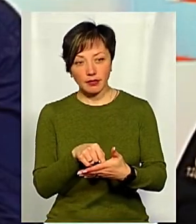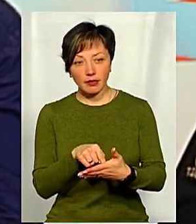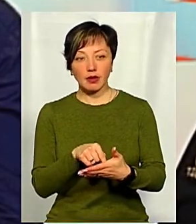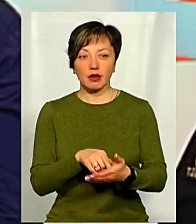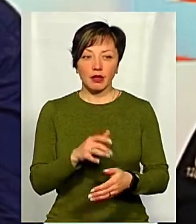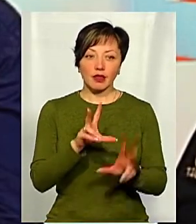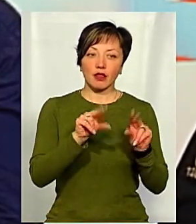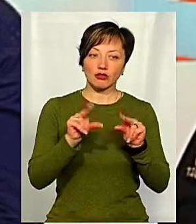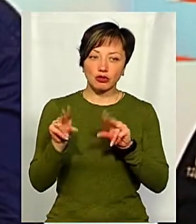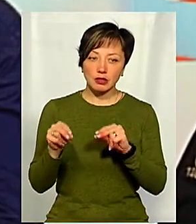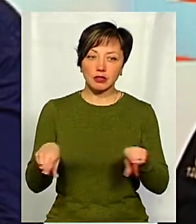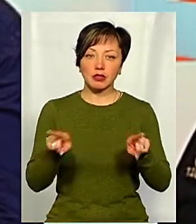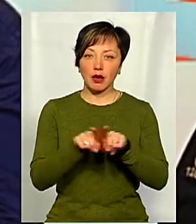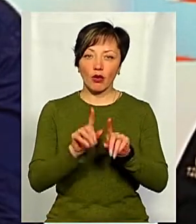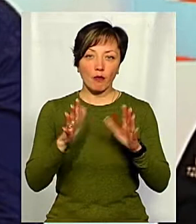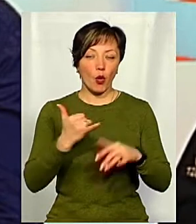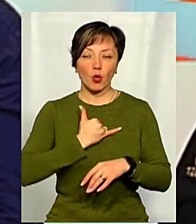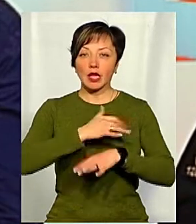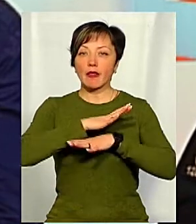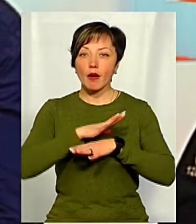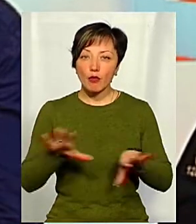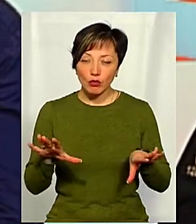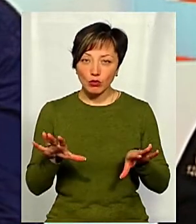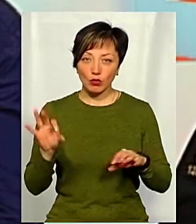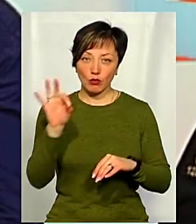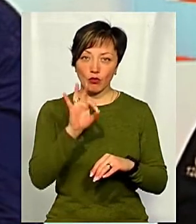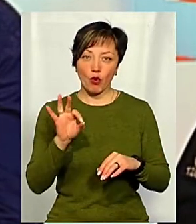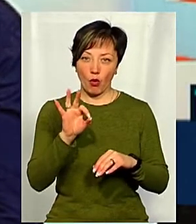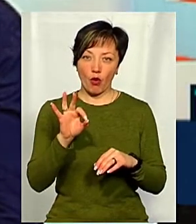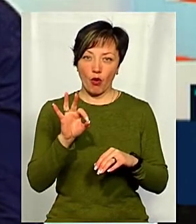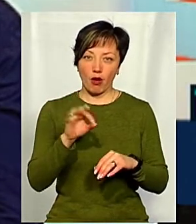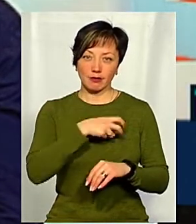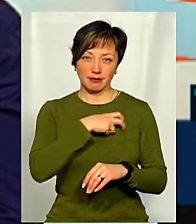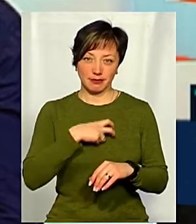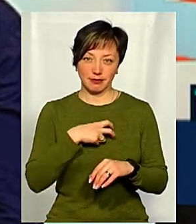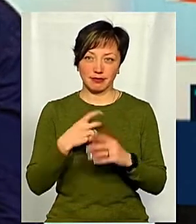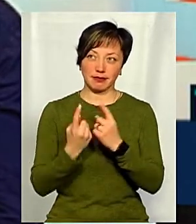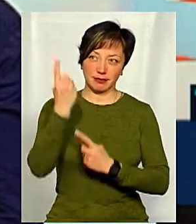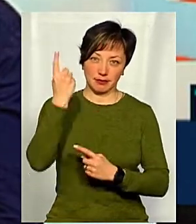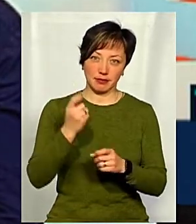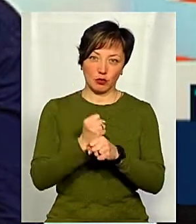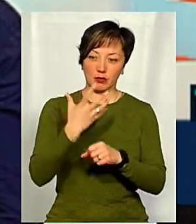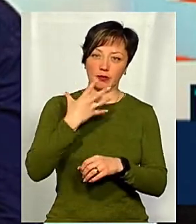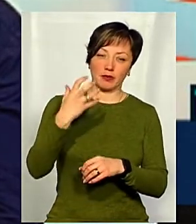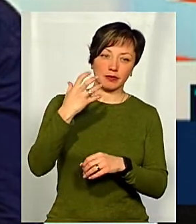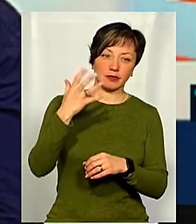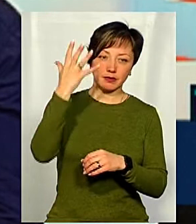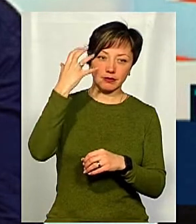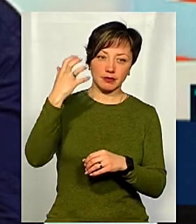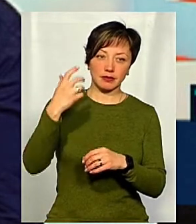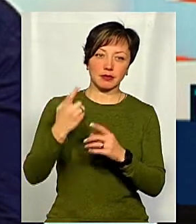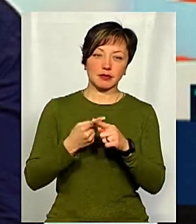На щастя, таких випадків у нас не було, що стосується стрімерів, які десь роблять селфі на